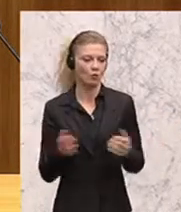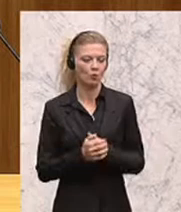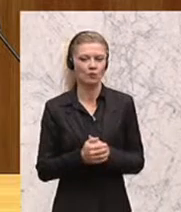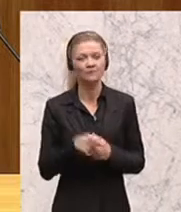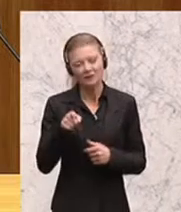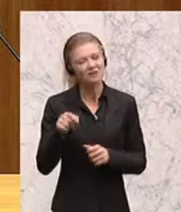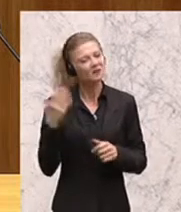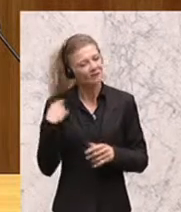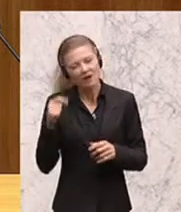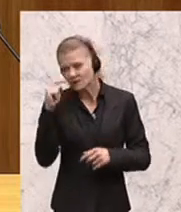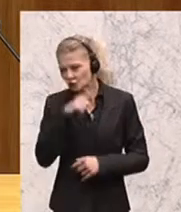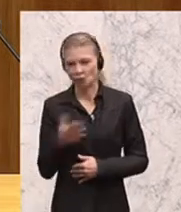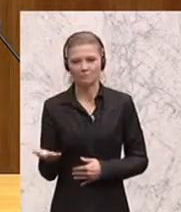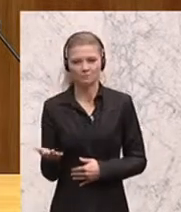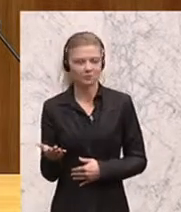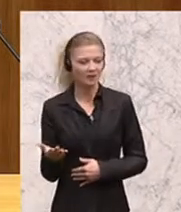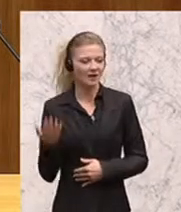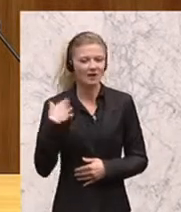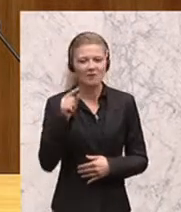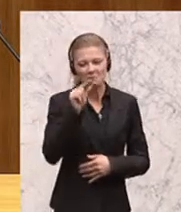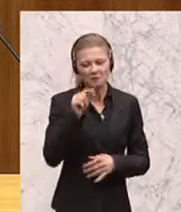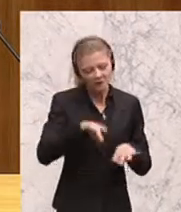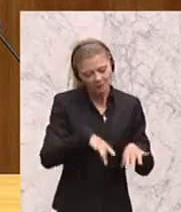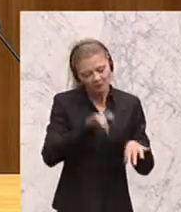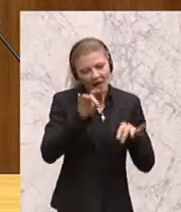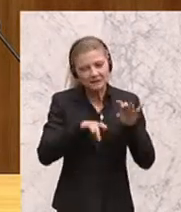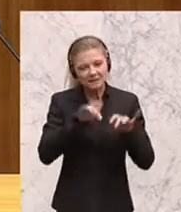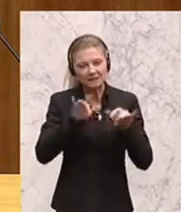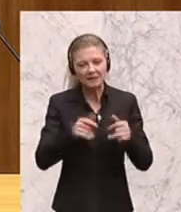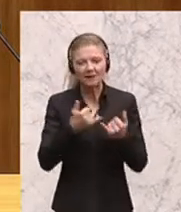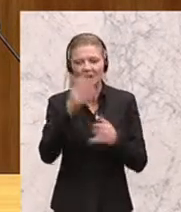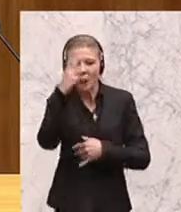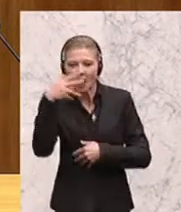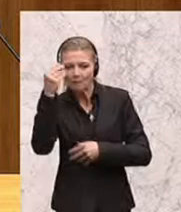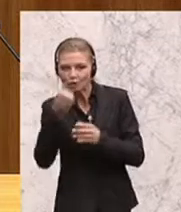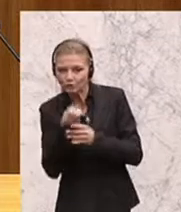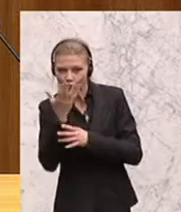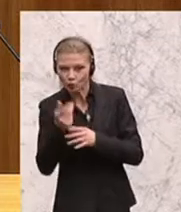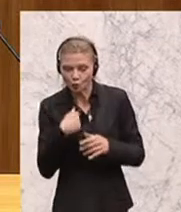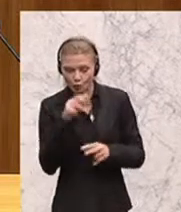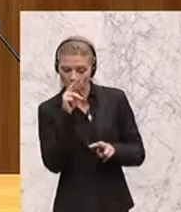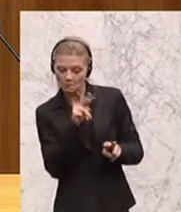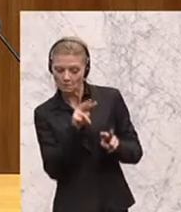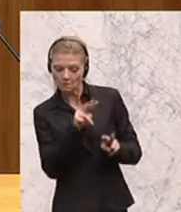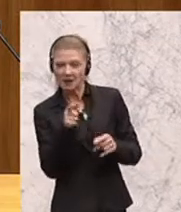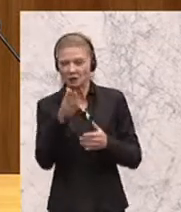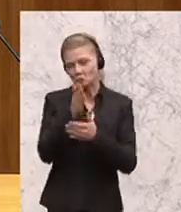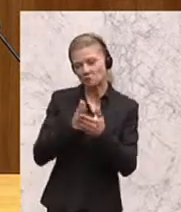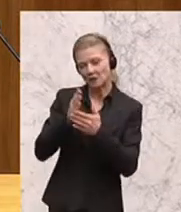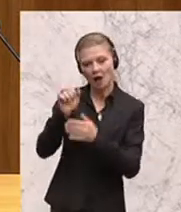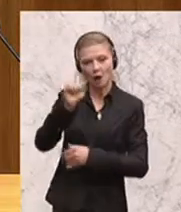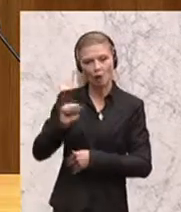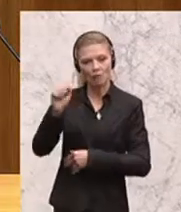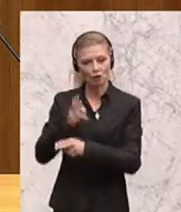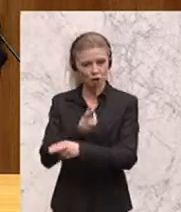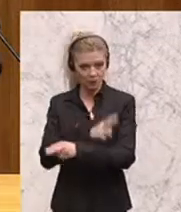der Versäumnisse, als so diese zarten Pflänzchen des arabischen Frühlings zu beobachten waren, hat teilweise die europäische Staatengemeinschaft